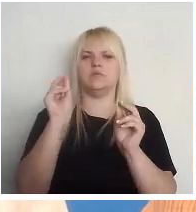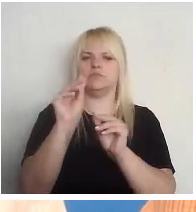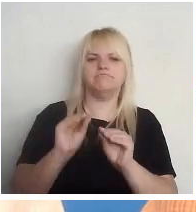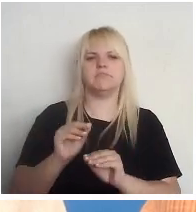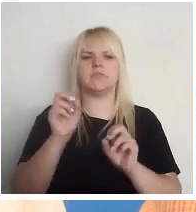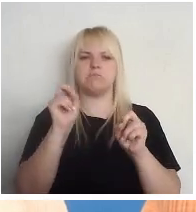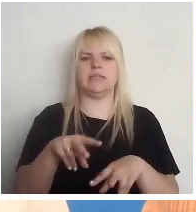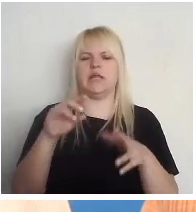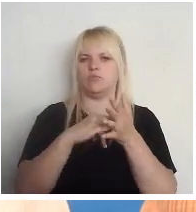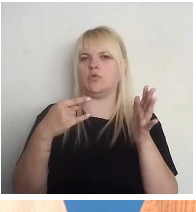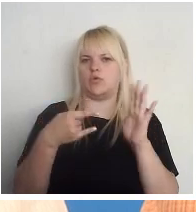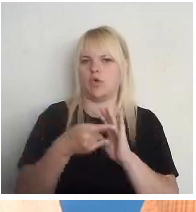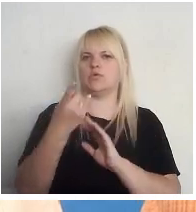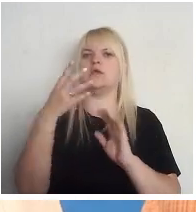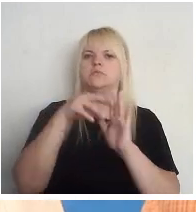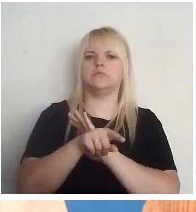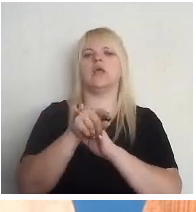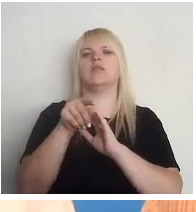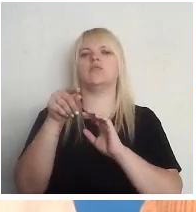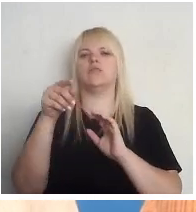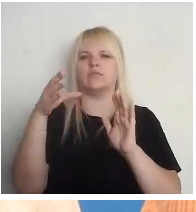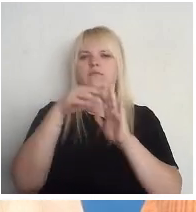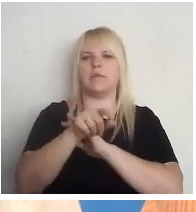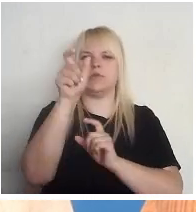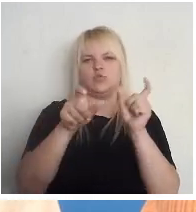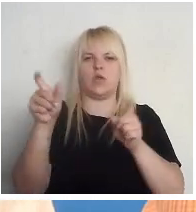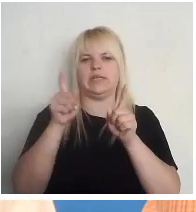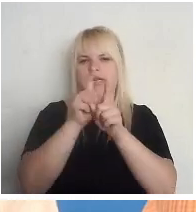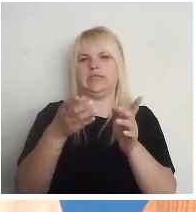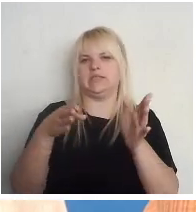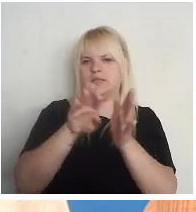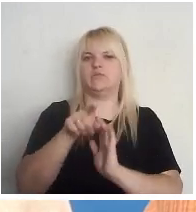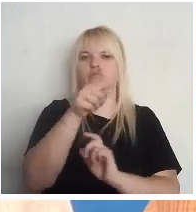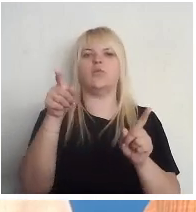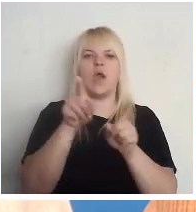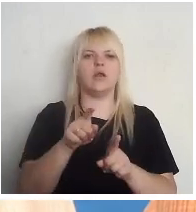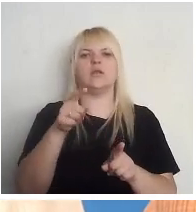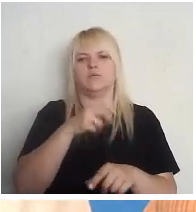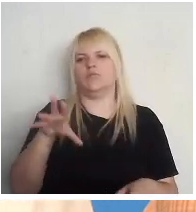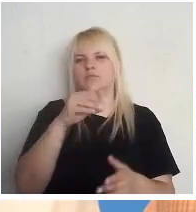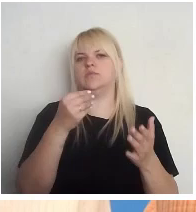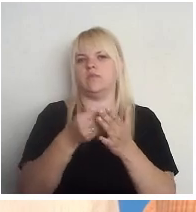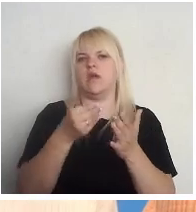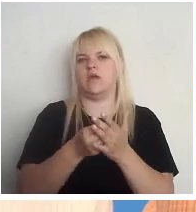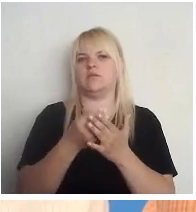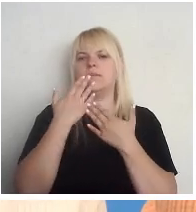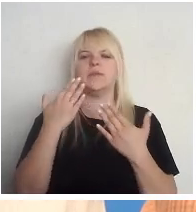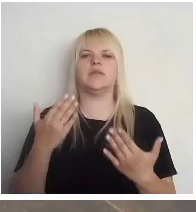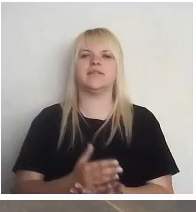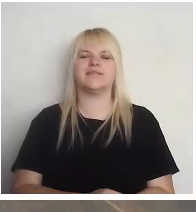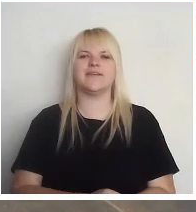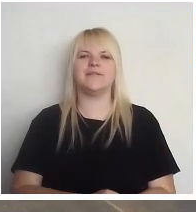projekti, kuros ir jāiet par šī pilsoniskā līdzdalība. To arī no mums vērtē. Paldies,